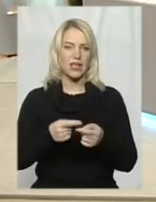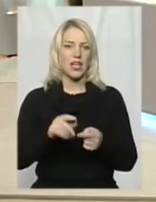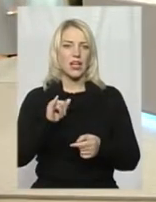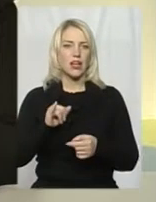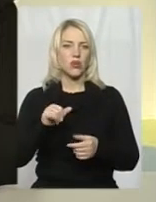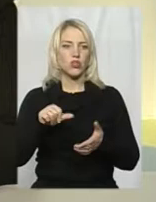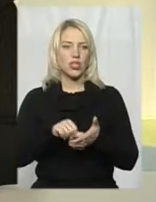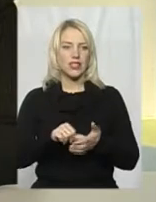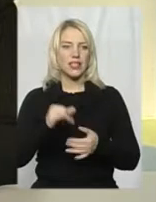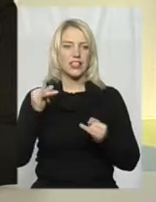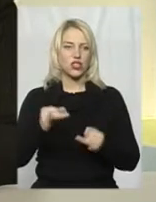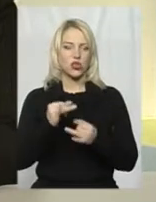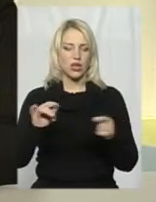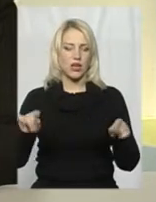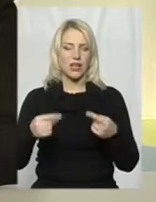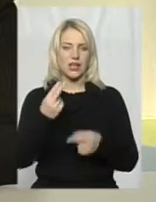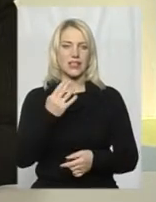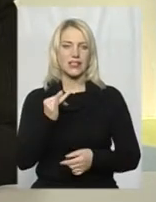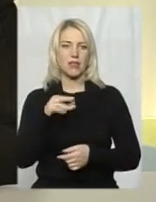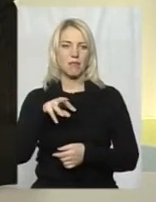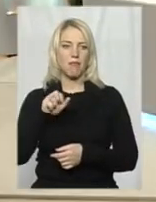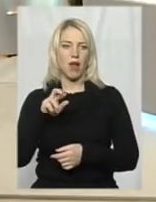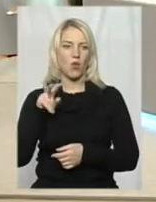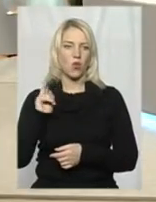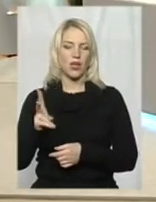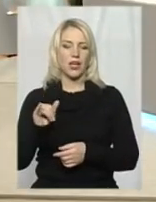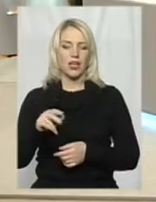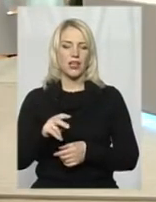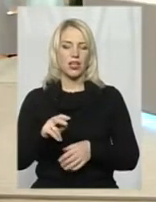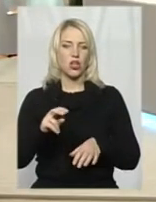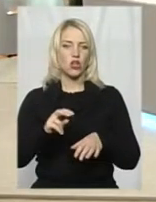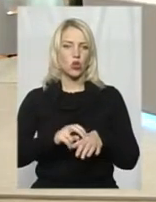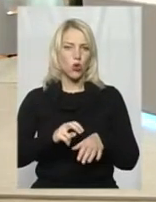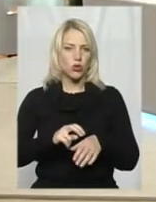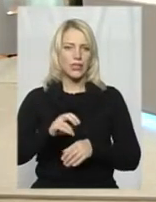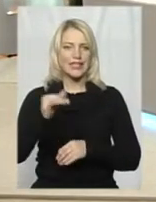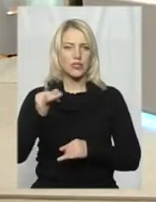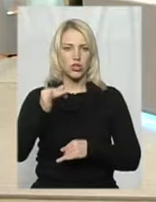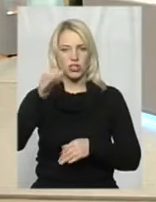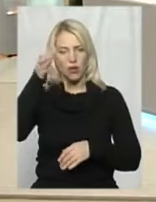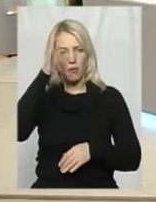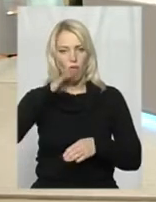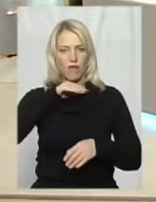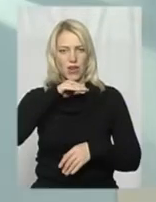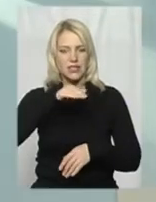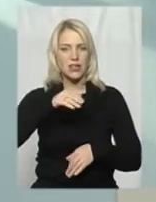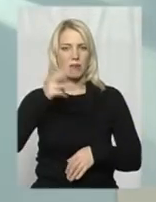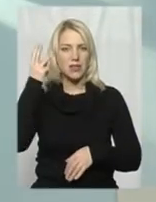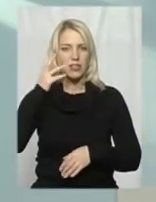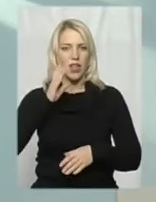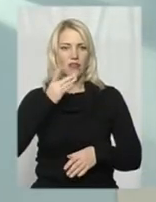реконструкцій Михайло Цимбалюк та доктор історичних наук, професор Хмельницького національного університету